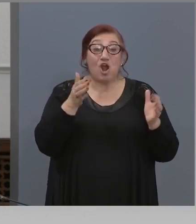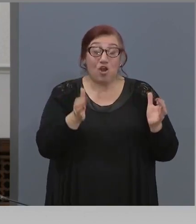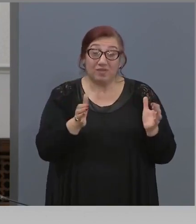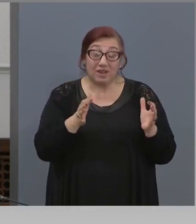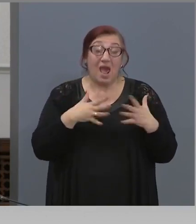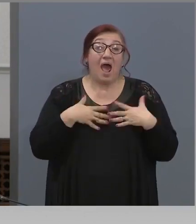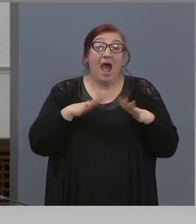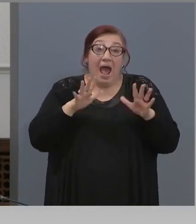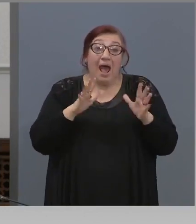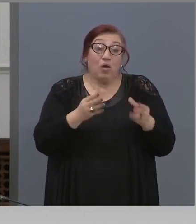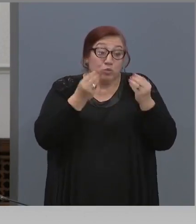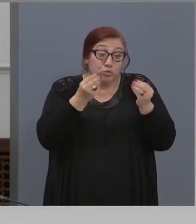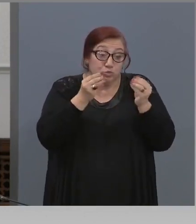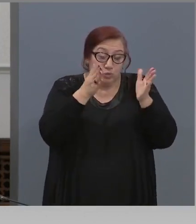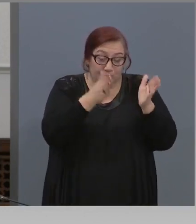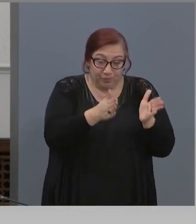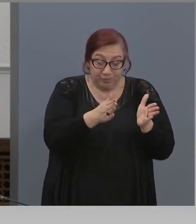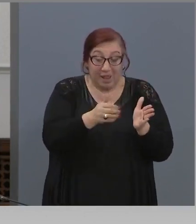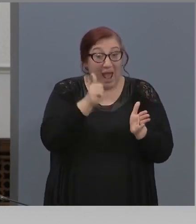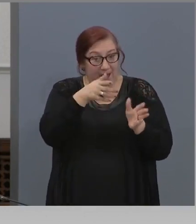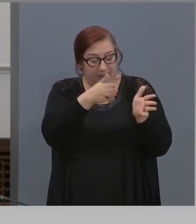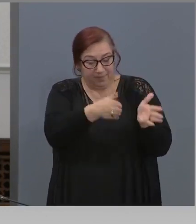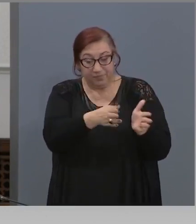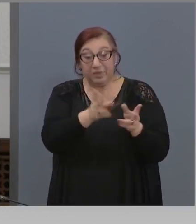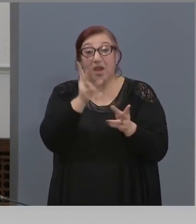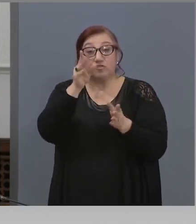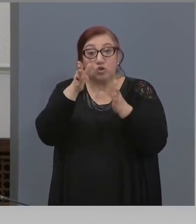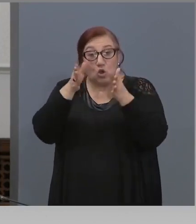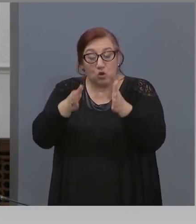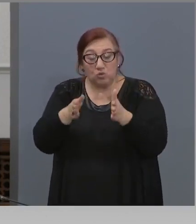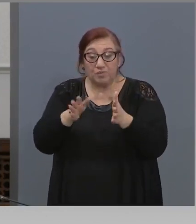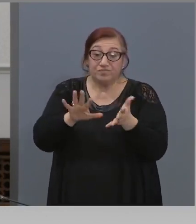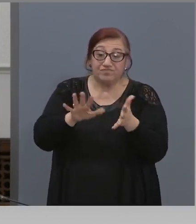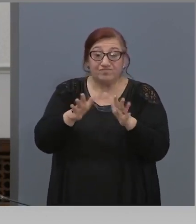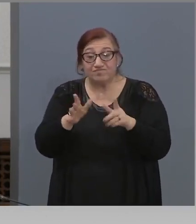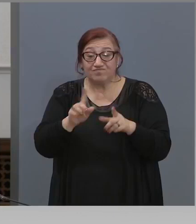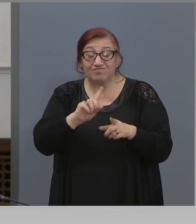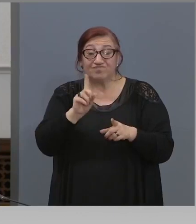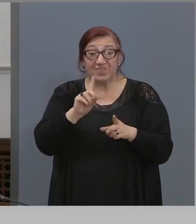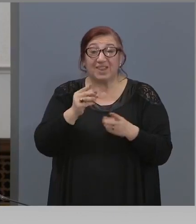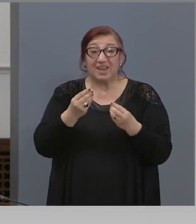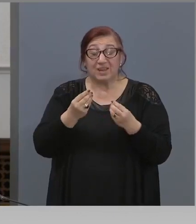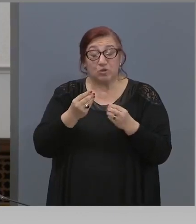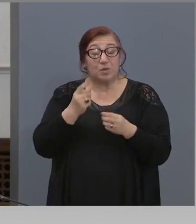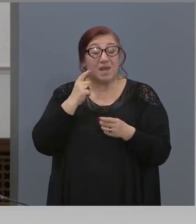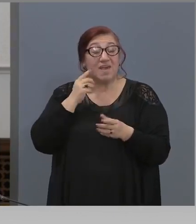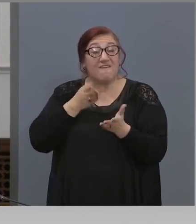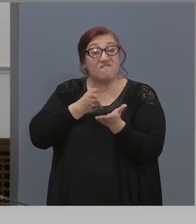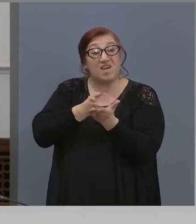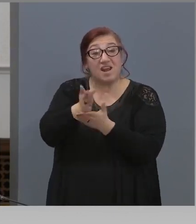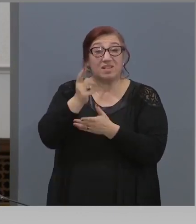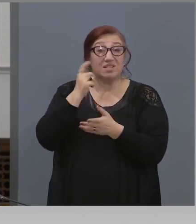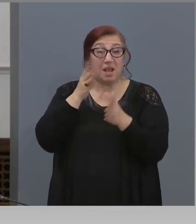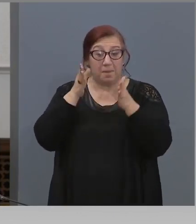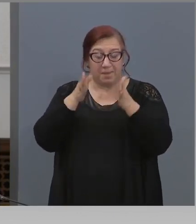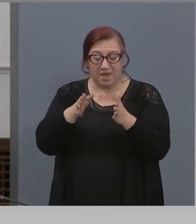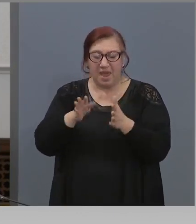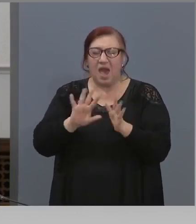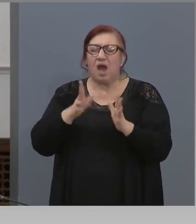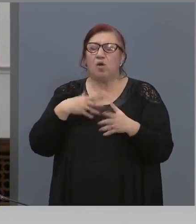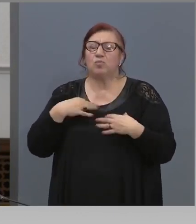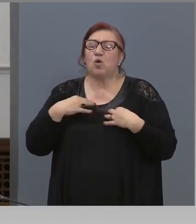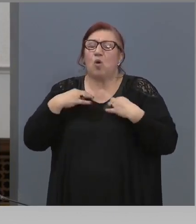Ако нещата не са добри. Вариант Б. И ако са много лоши, сме изпуснали